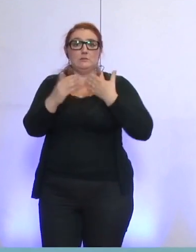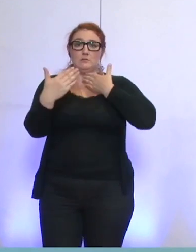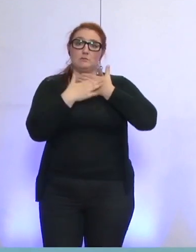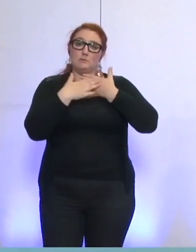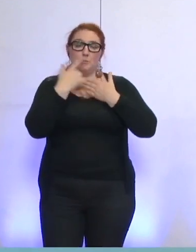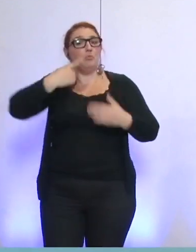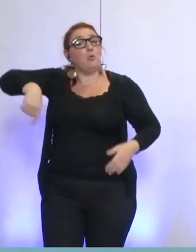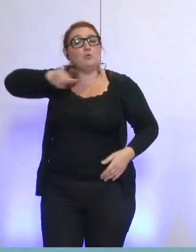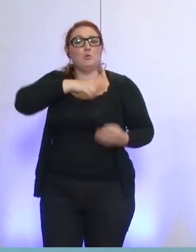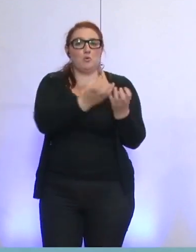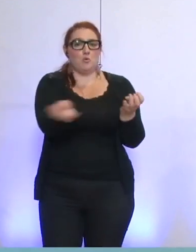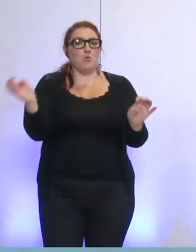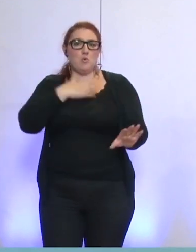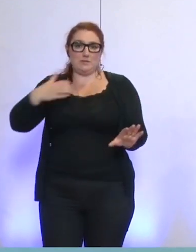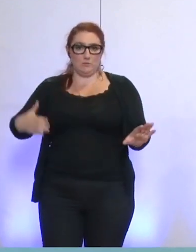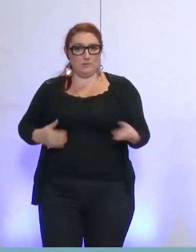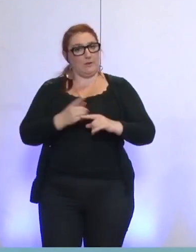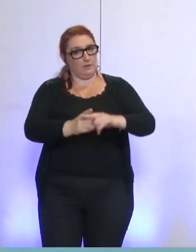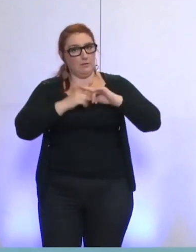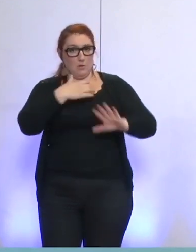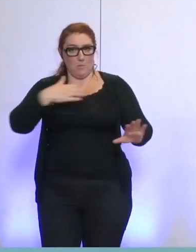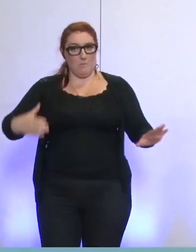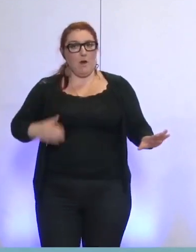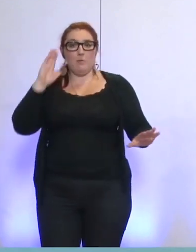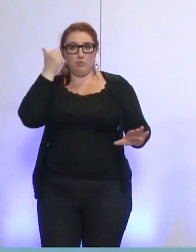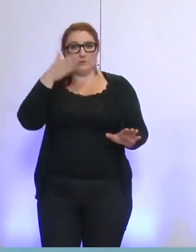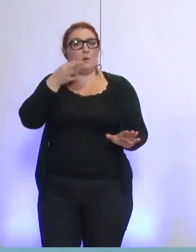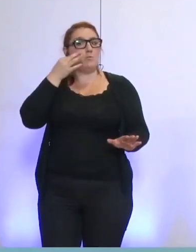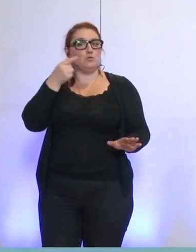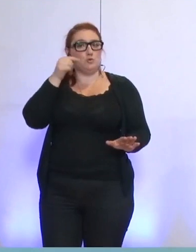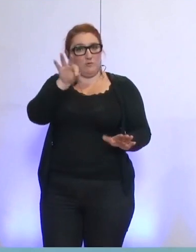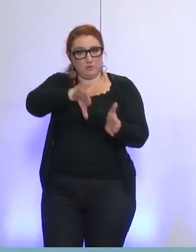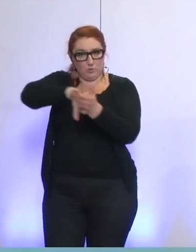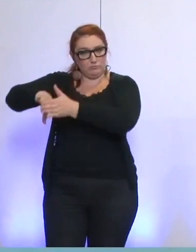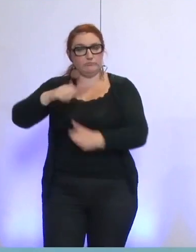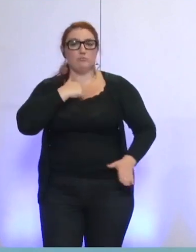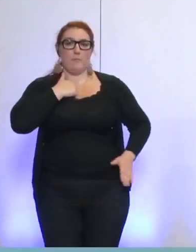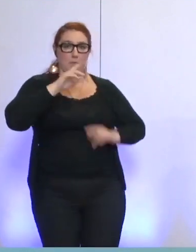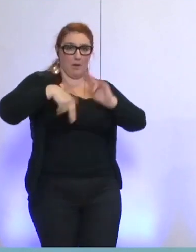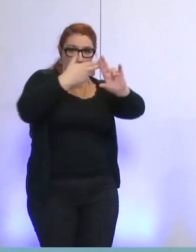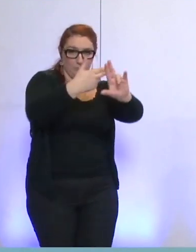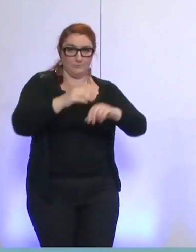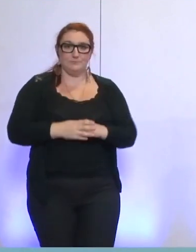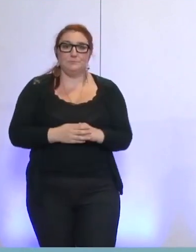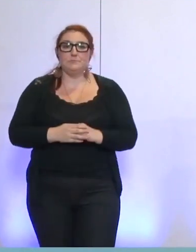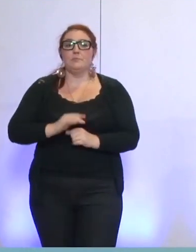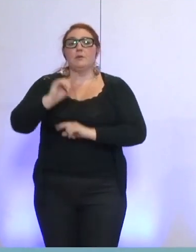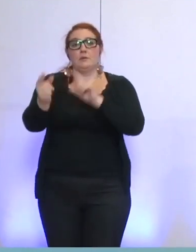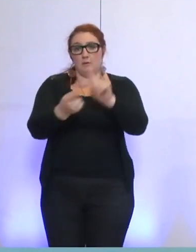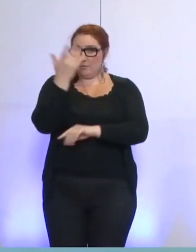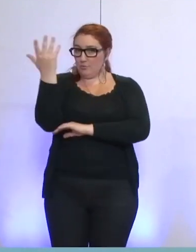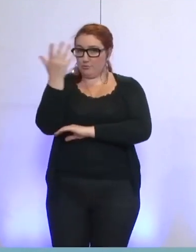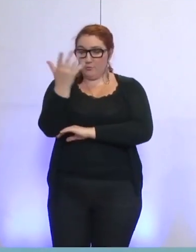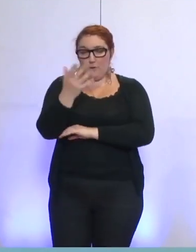Conseil municipal et pour le maire, et c'est pour cela que je prends la parole. Il nous semble également extrêmement important de rappeler